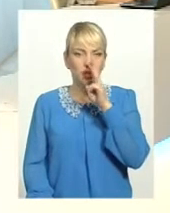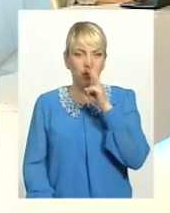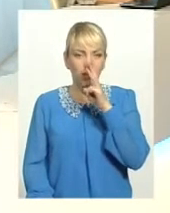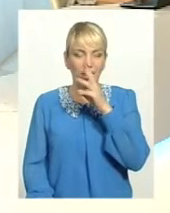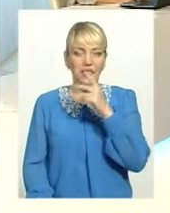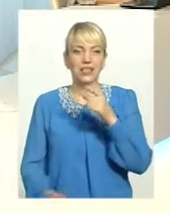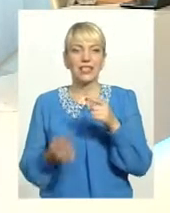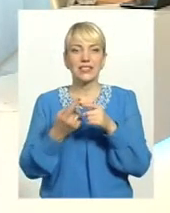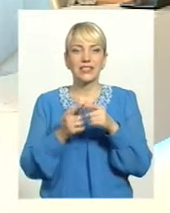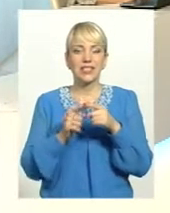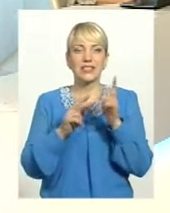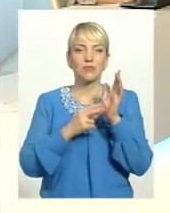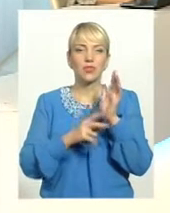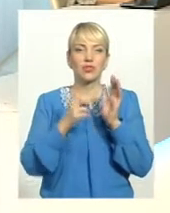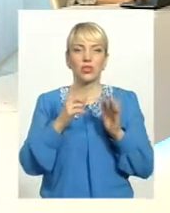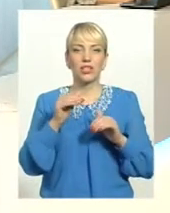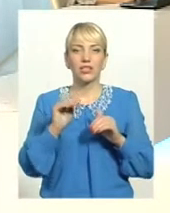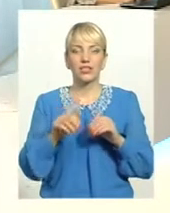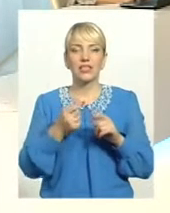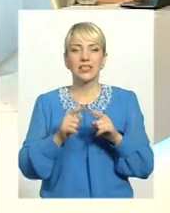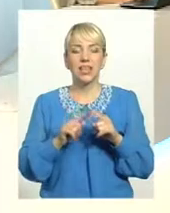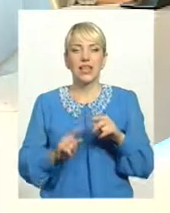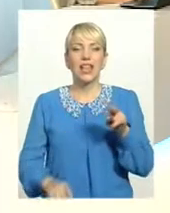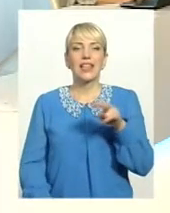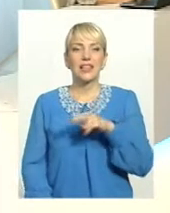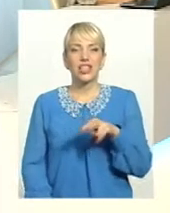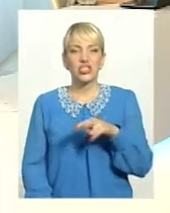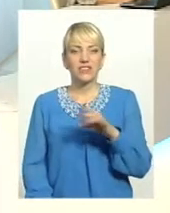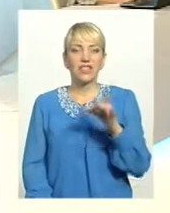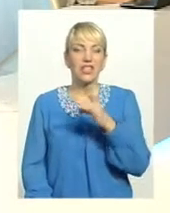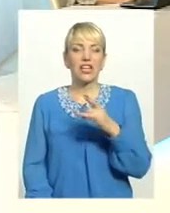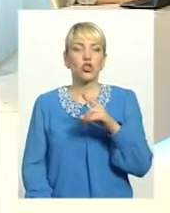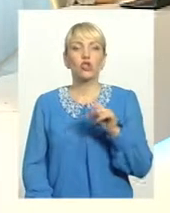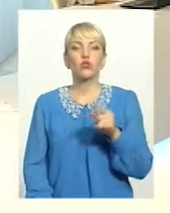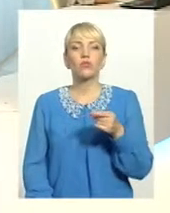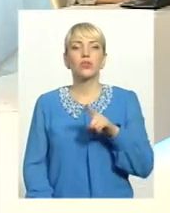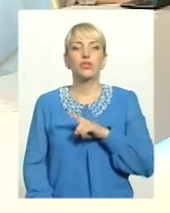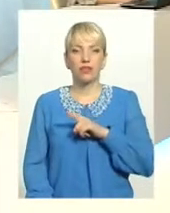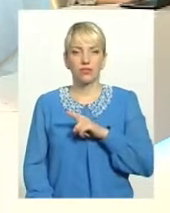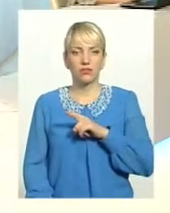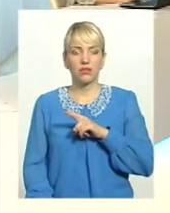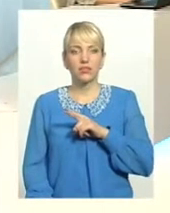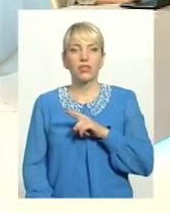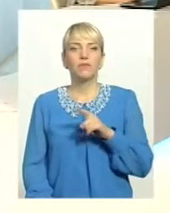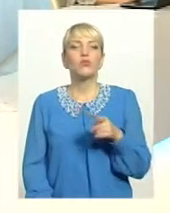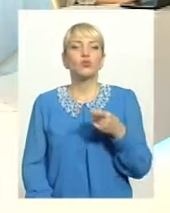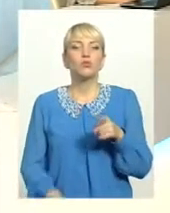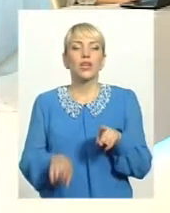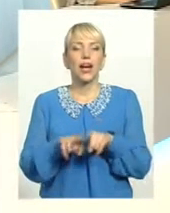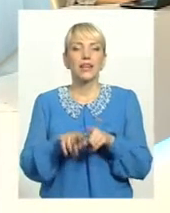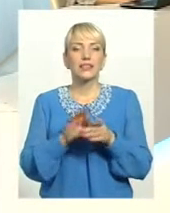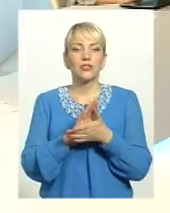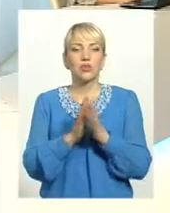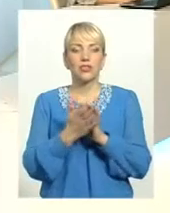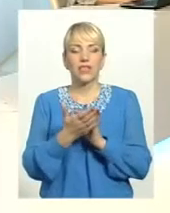тисяча, це Летичівський район. З чим це пов'язано? Чому там саме така ситуація склалася? Ну,